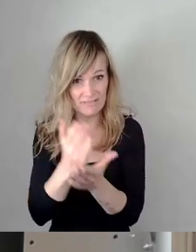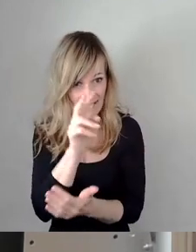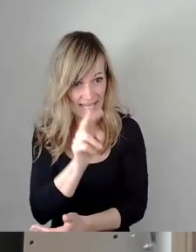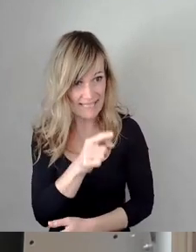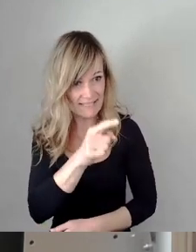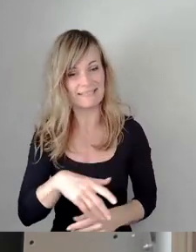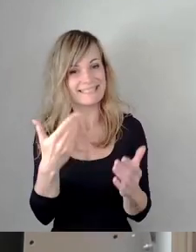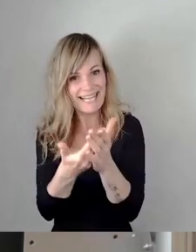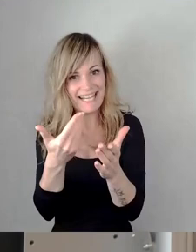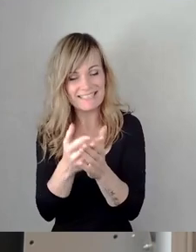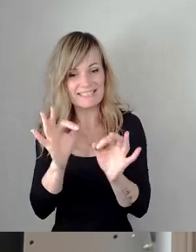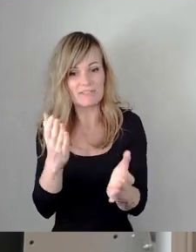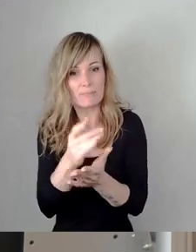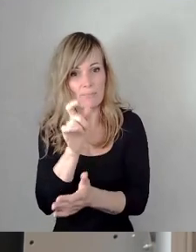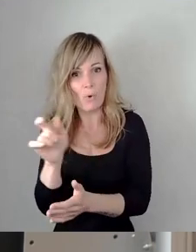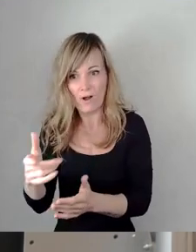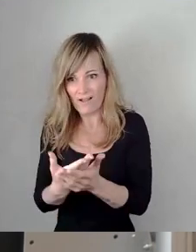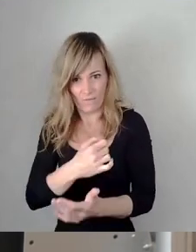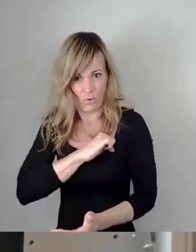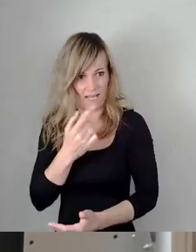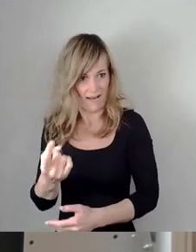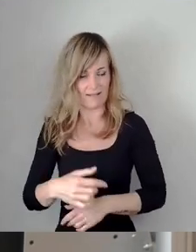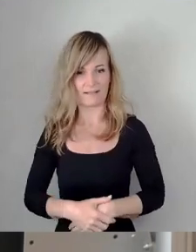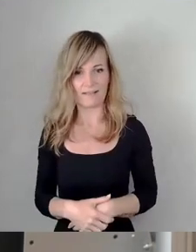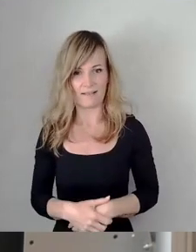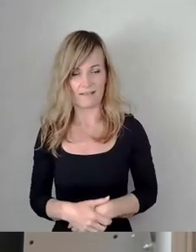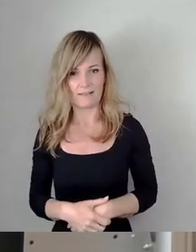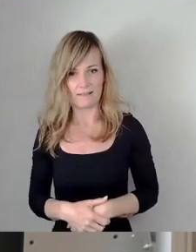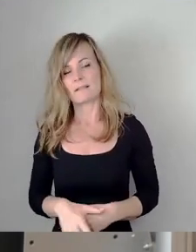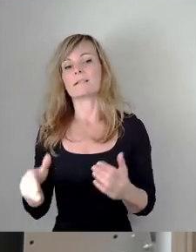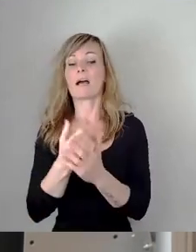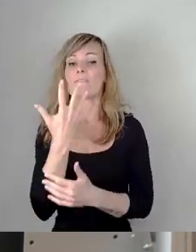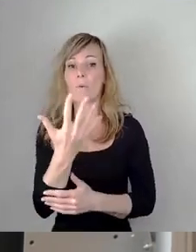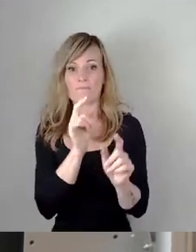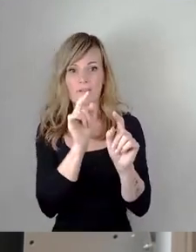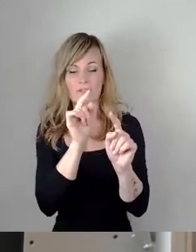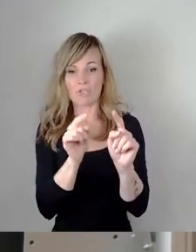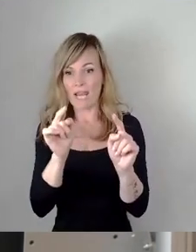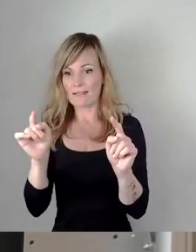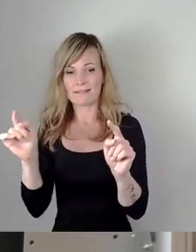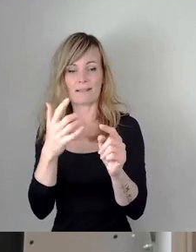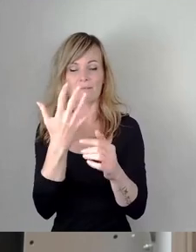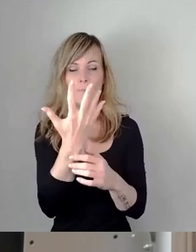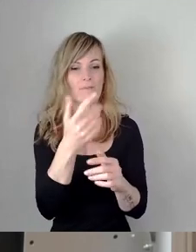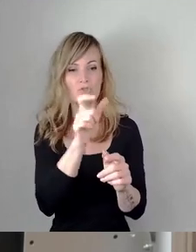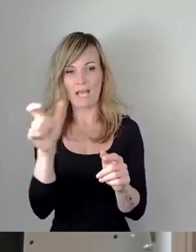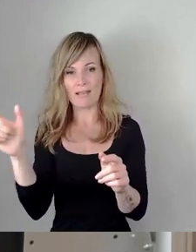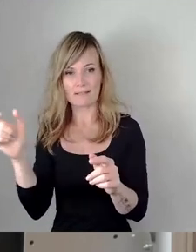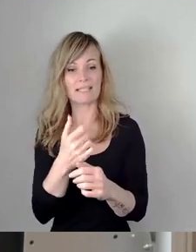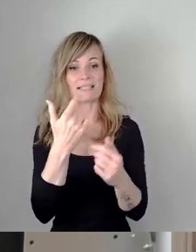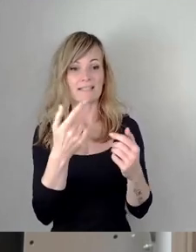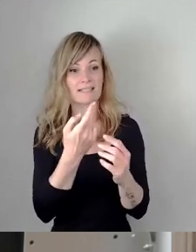konkret hat der Bürger davon. Und diese Stellen, diese fünf Stellen, die zu 70 Prozent gefördert werden, wo ist denn da